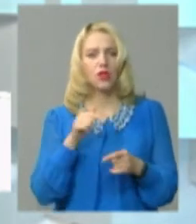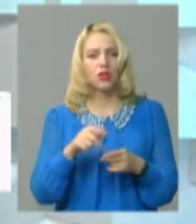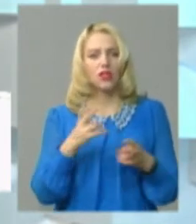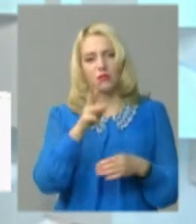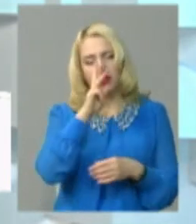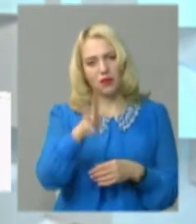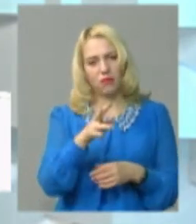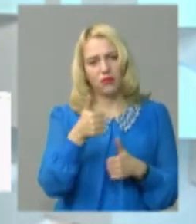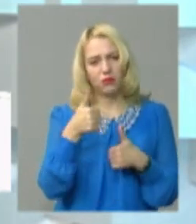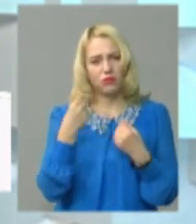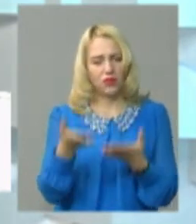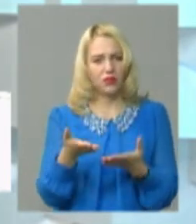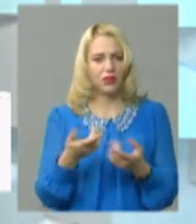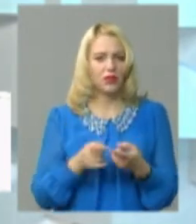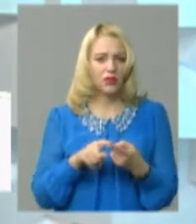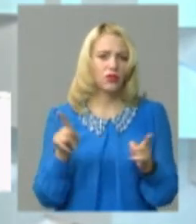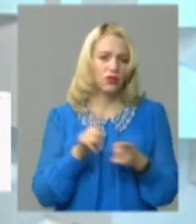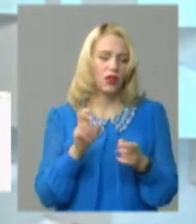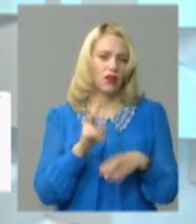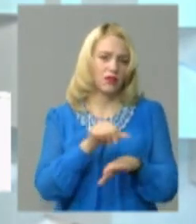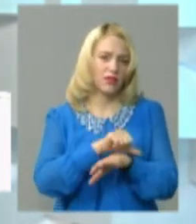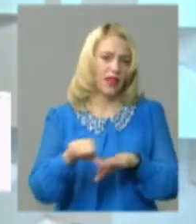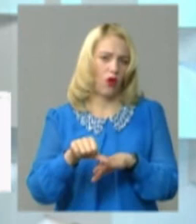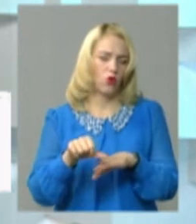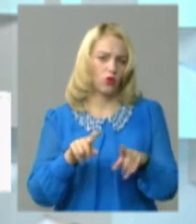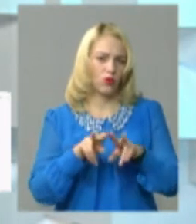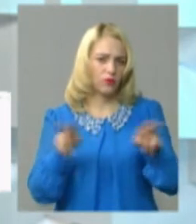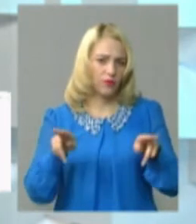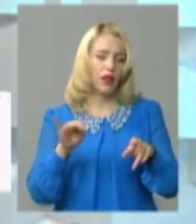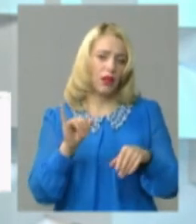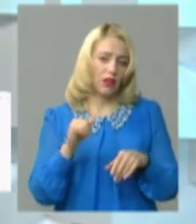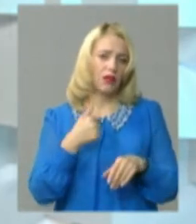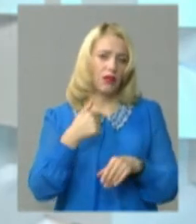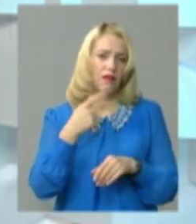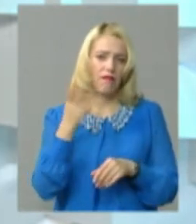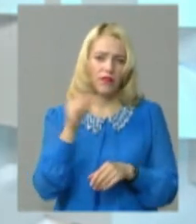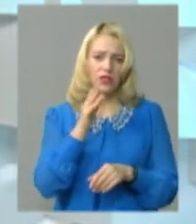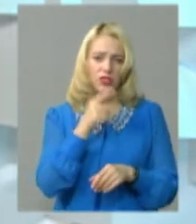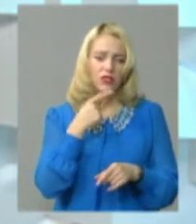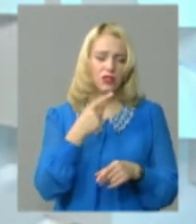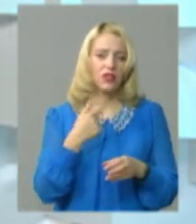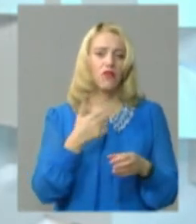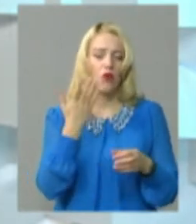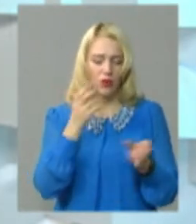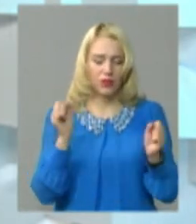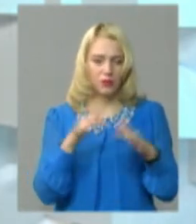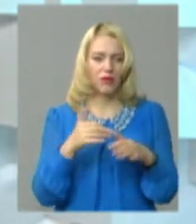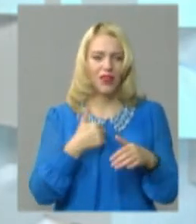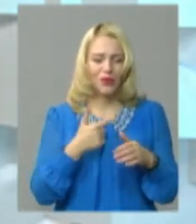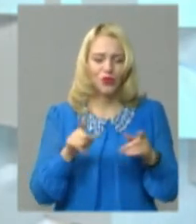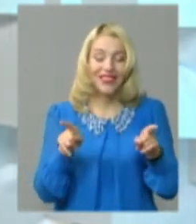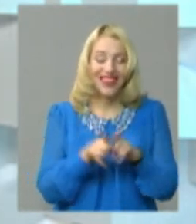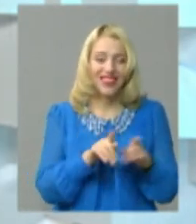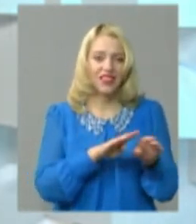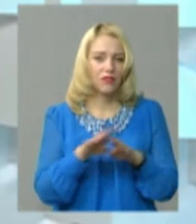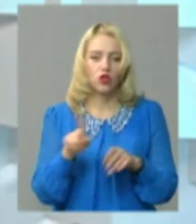платити заробітну плату, таку, як платять за кордоном. Я весь час сказав, коли збираю людей, я хочу вийти на такий рівень,